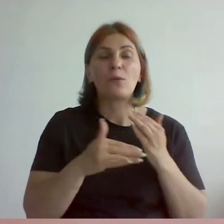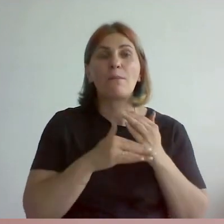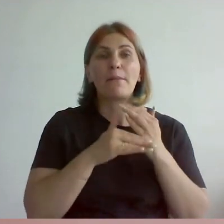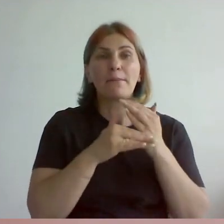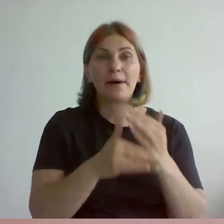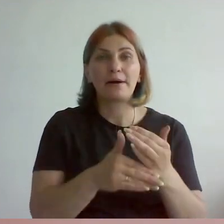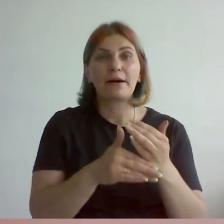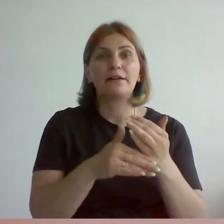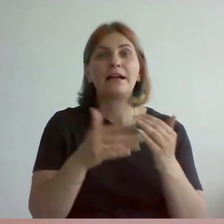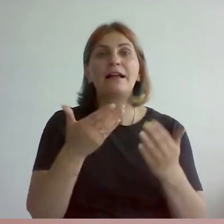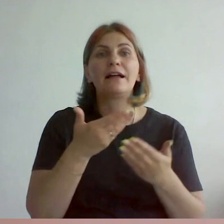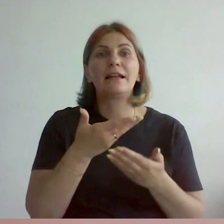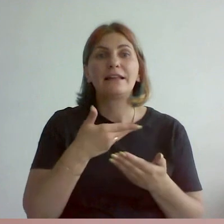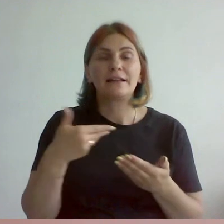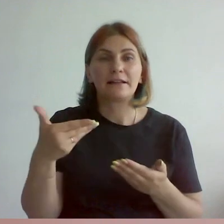нам